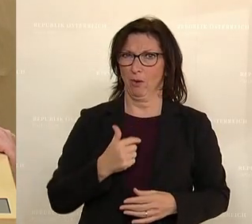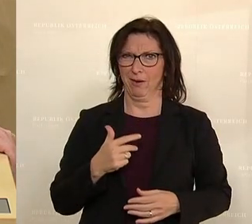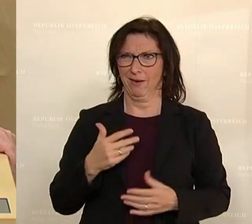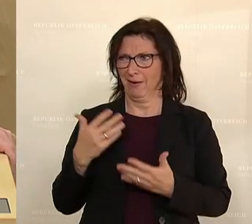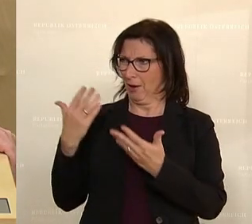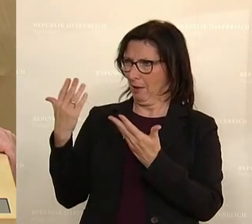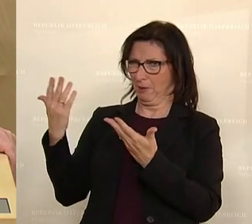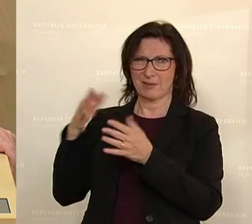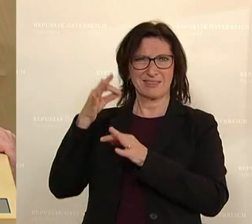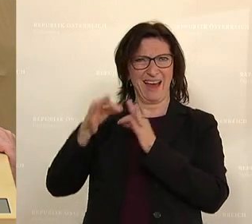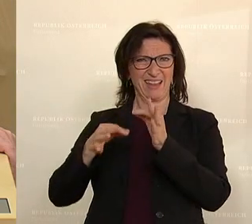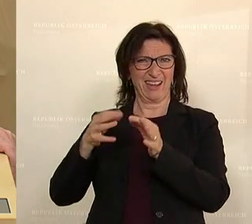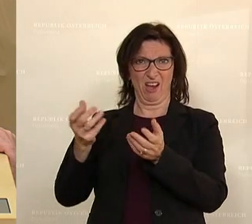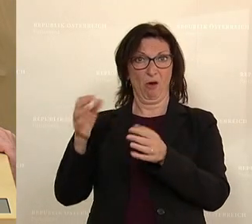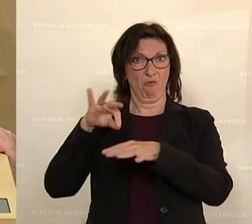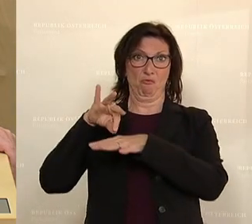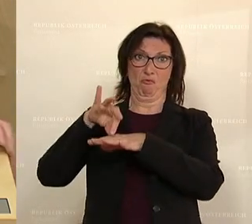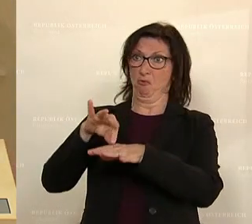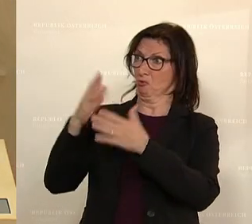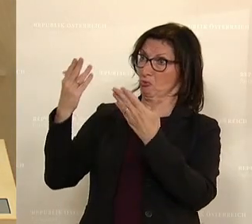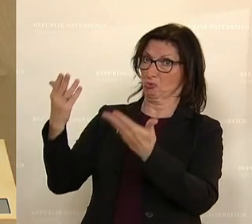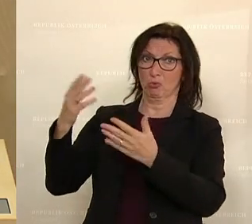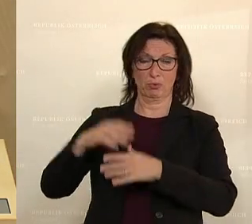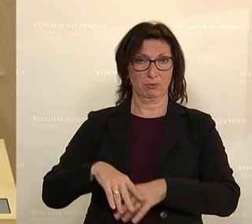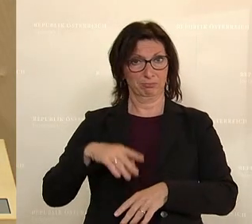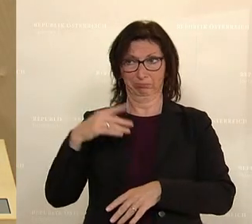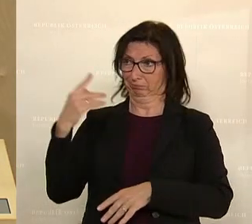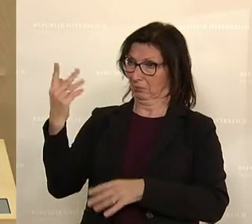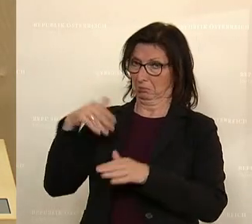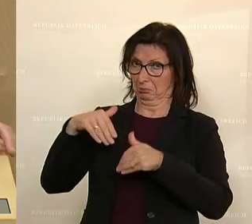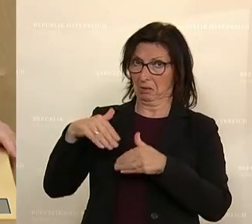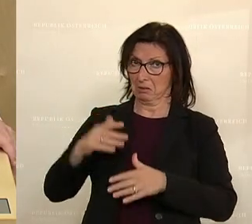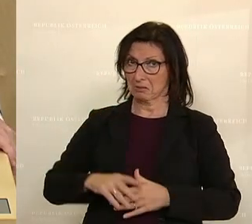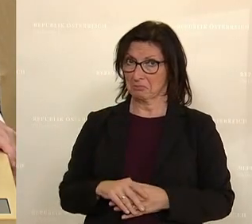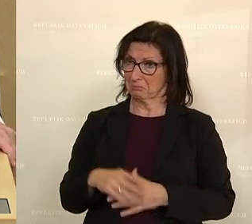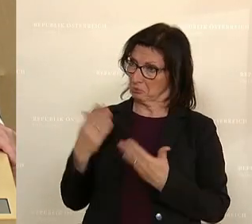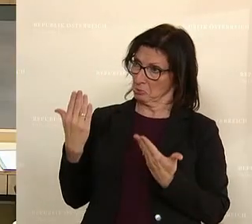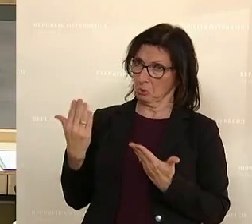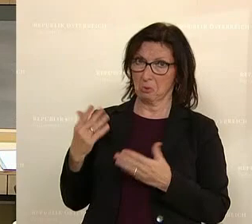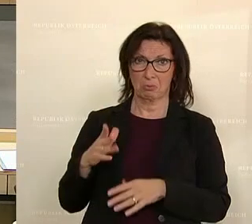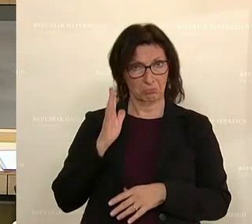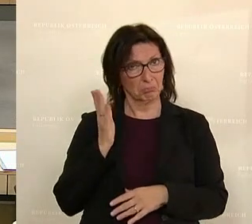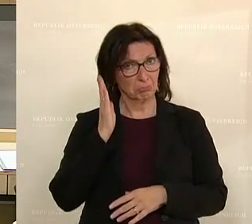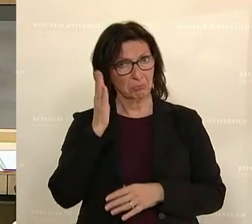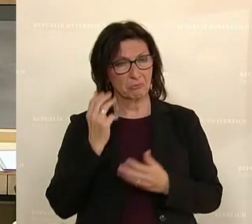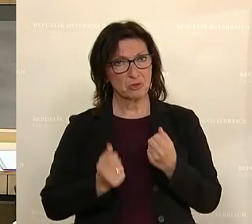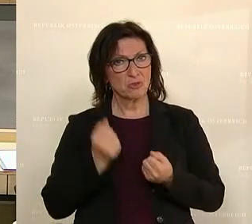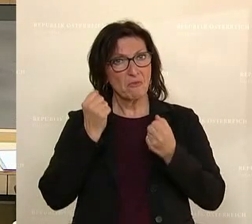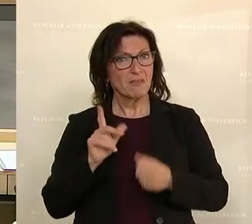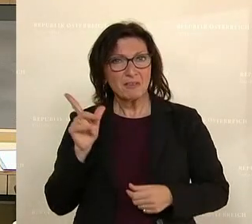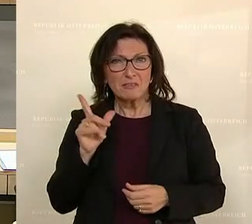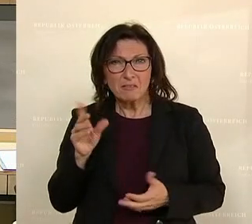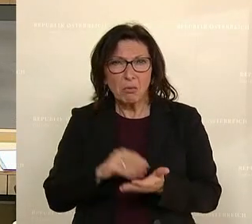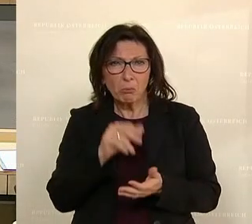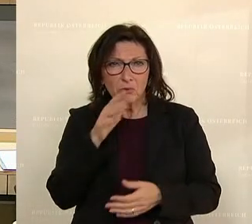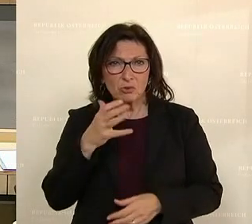Führungsinstanz, wie Sie es hier als Minister, als Ministerium darstellen, wird das schwierig. Weil Sie nicht einmal in der Lage